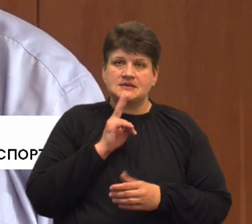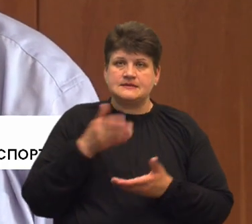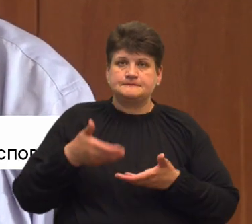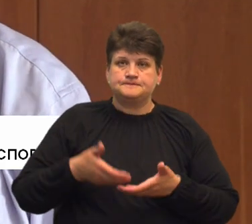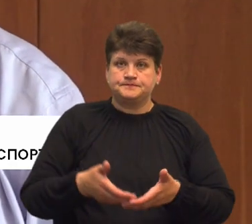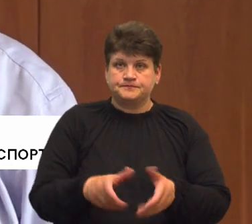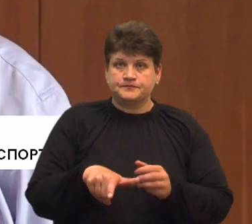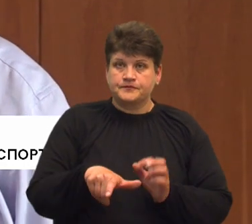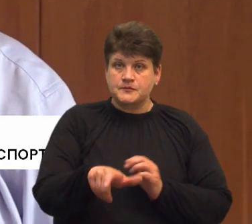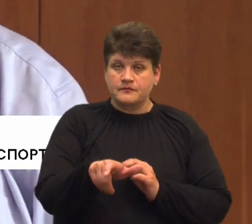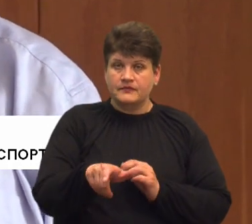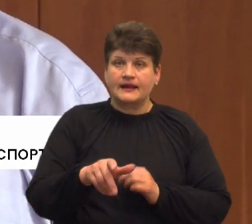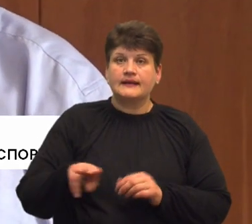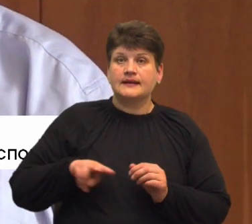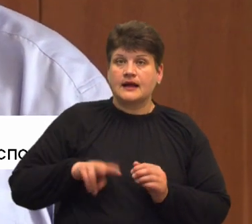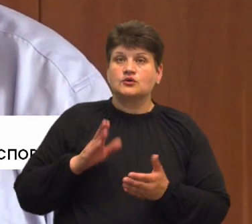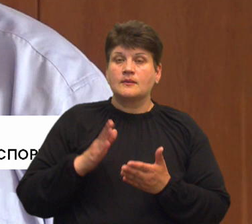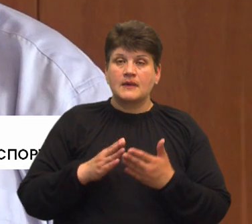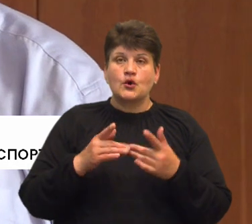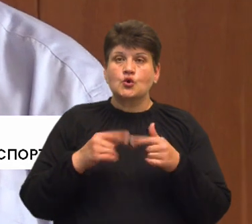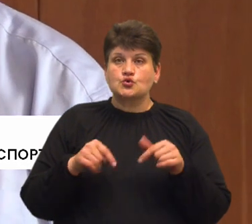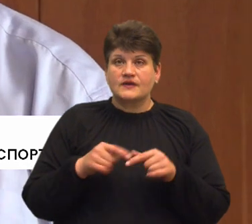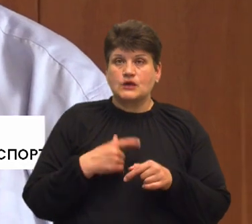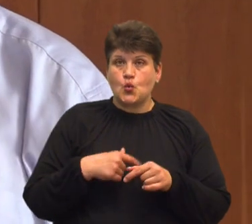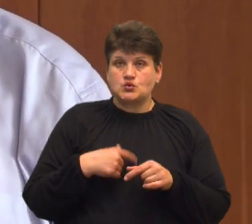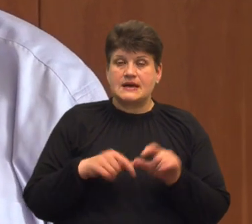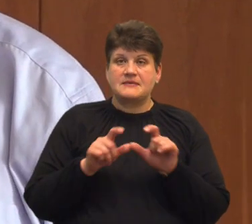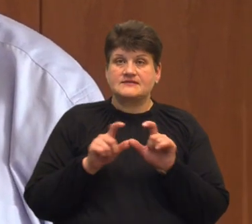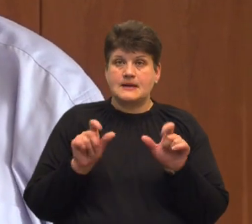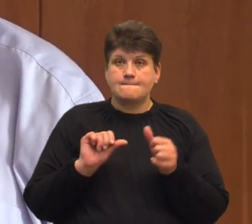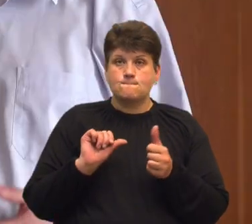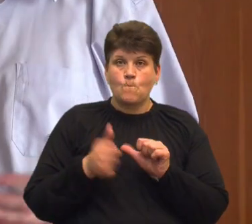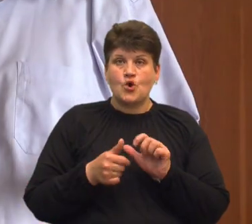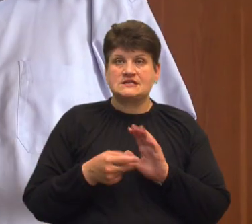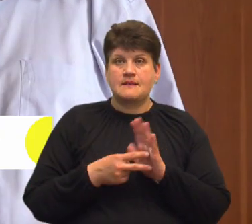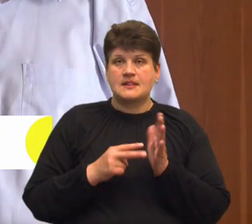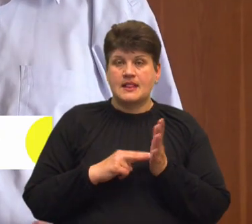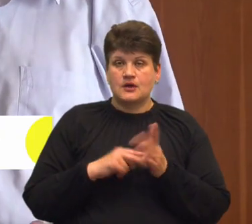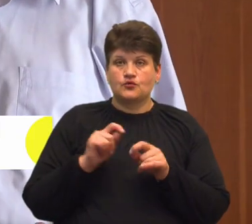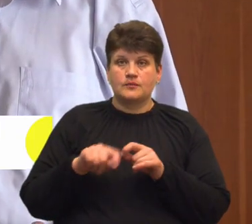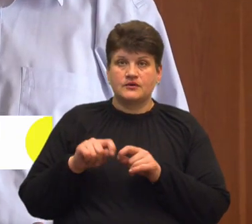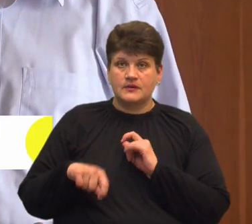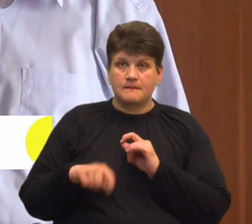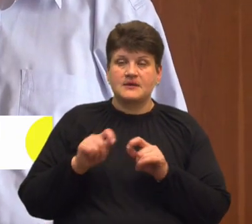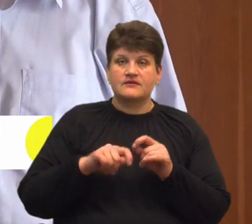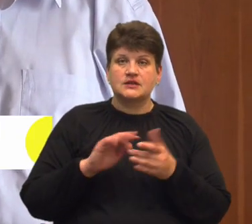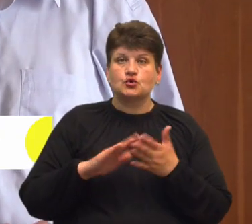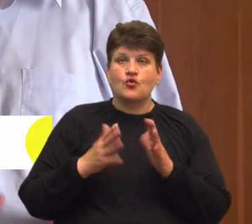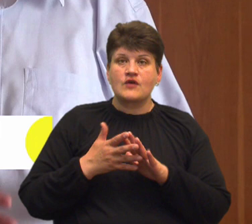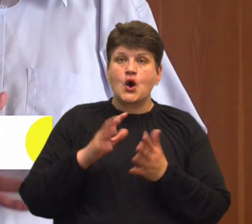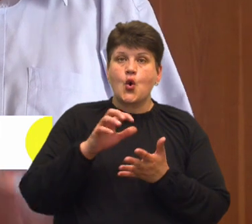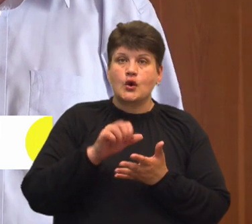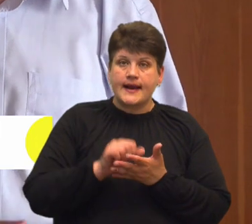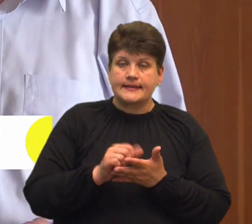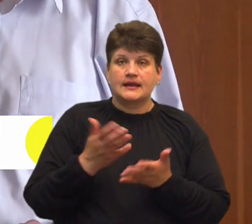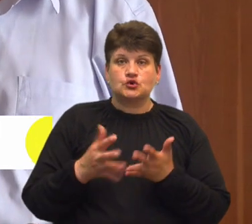зорганізувати в себе в закладі позапланову перевірку. Перевірити самі договори оренди, якщо вони